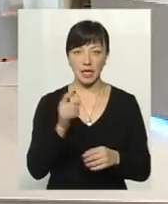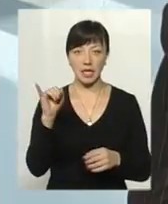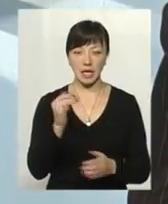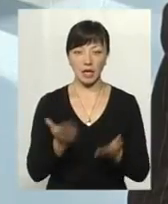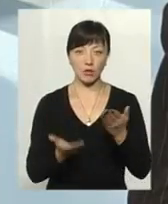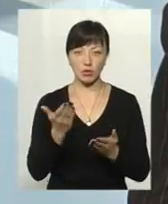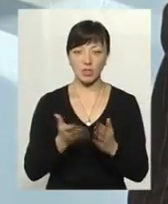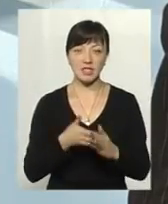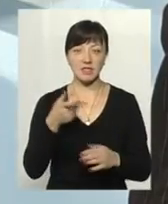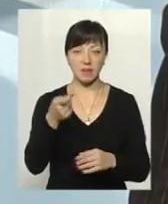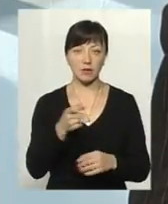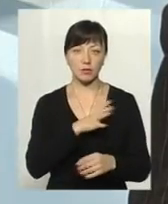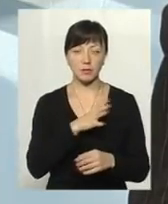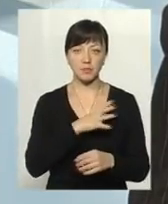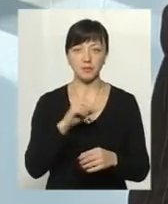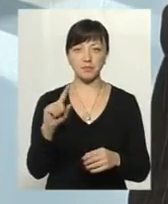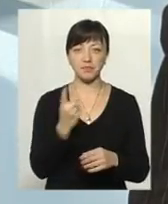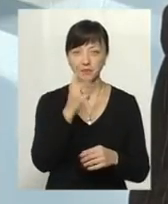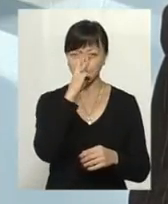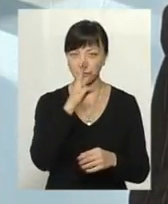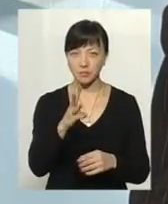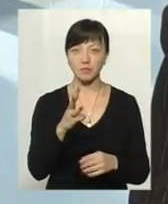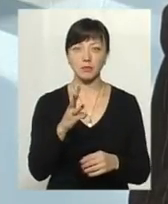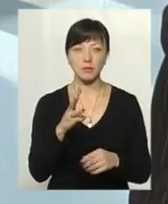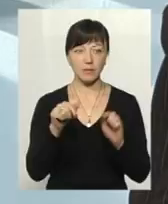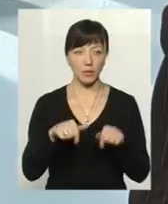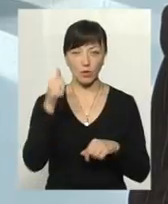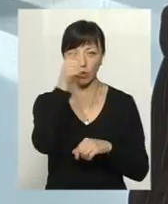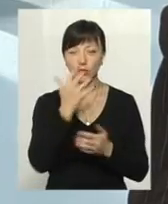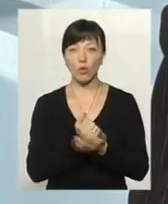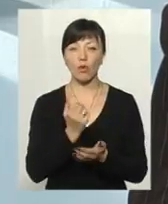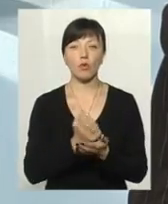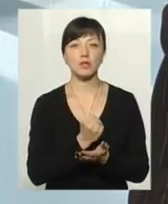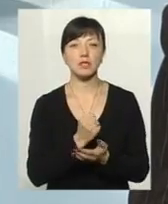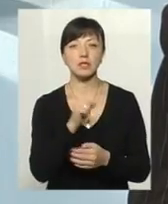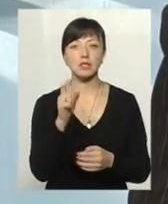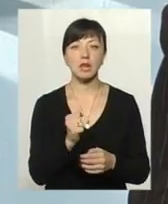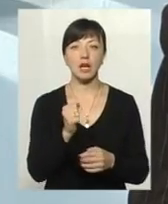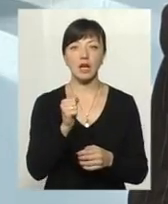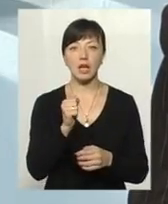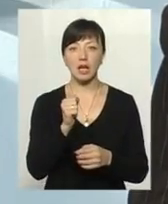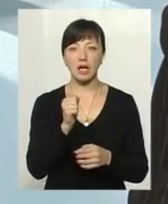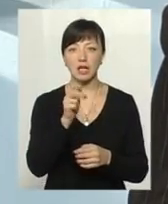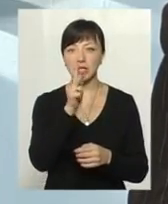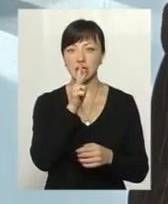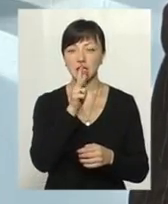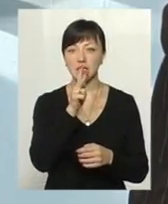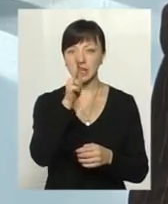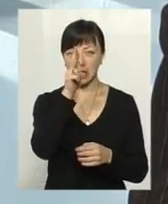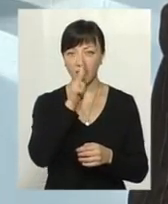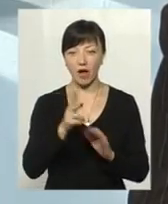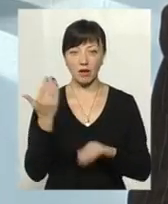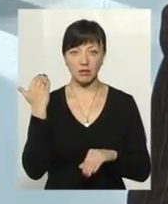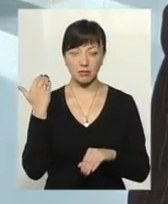якщо звернення було, наприклад, в першому кварталі цього року, то доходи беруться за три минулих квартала. І